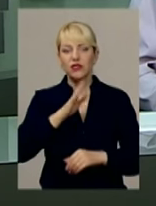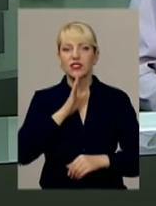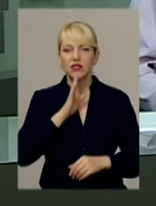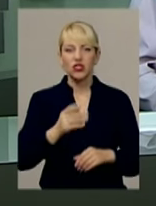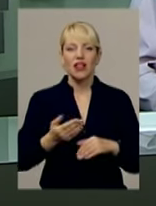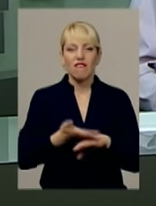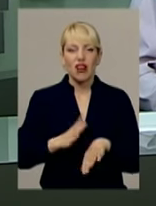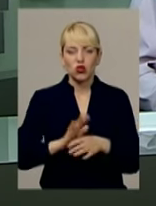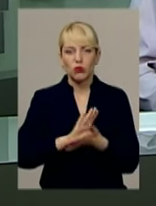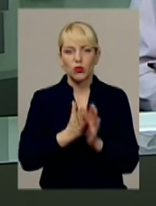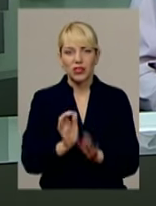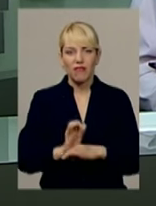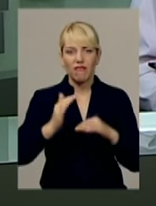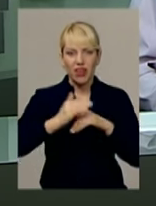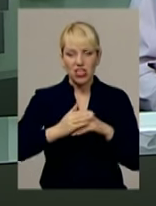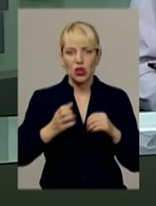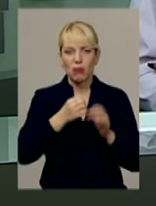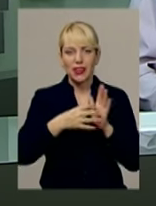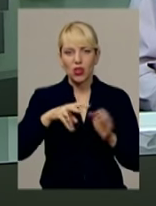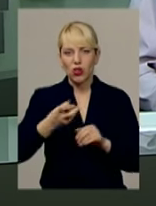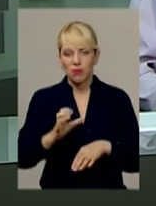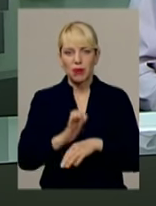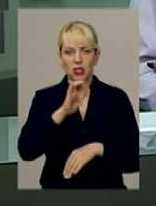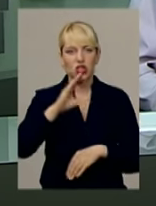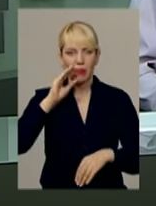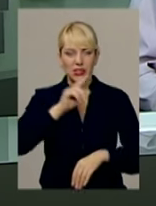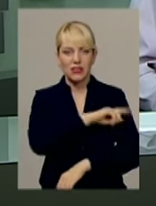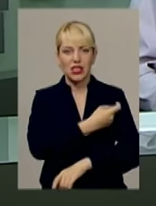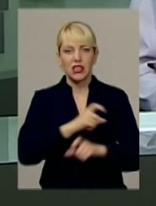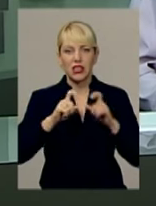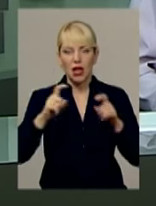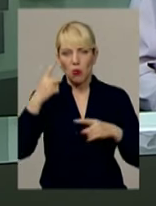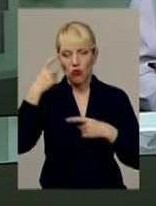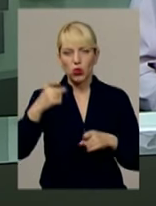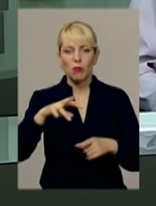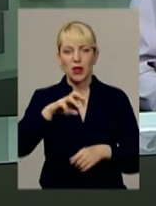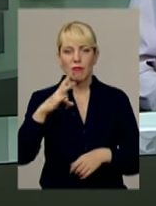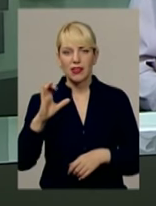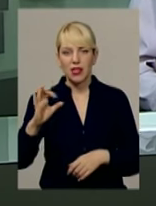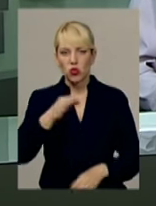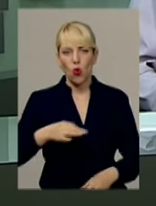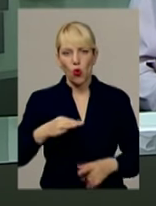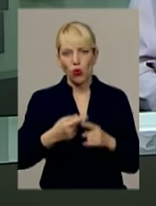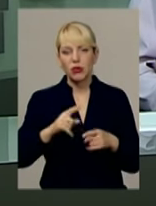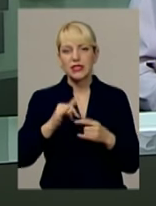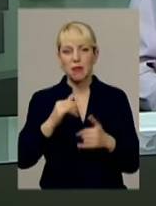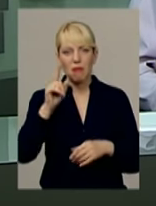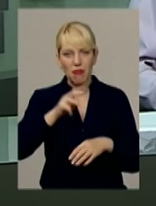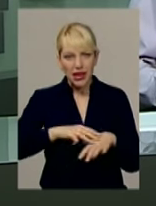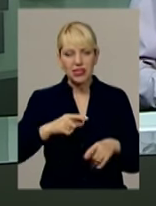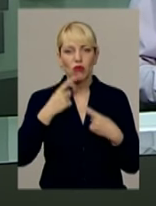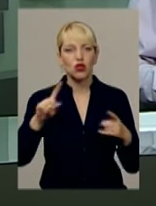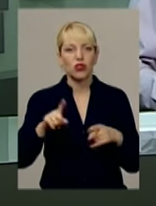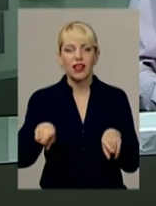19 липня доправили до Шепетівської районної лікарні, повідомили у пресслужбі МНС області. Тим часом у міліції твердять,